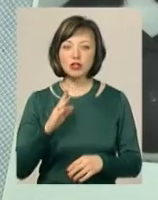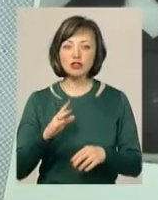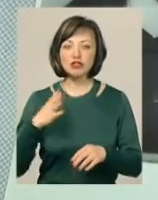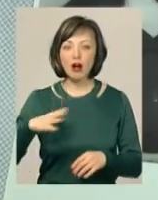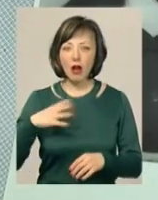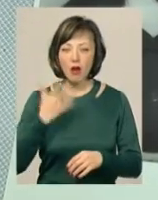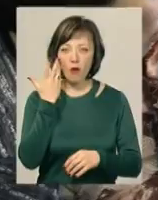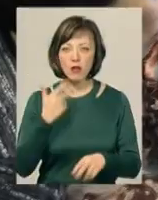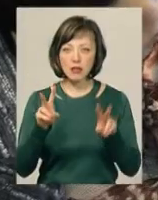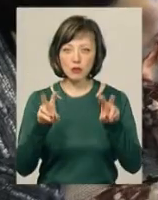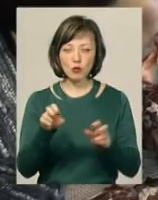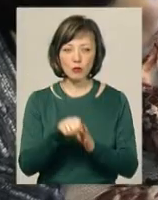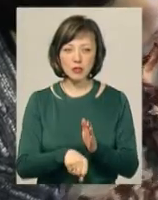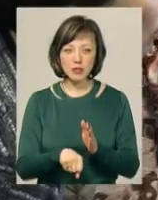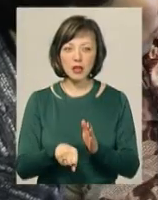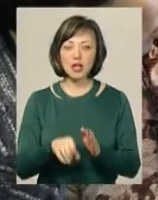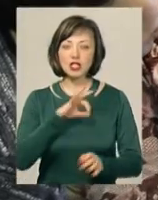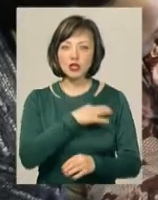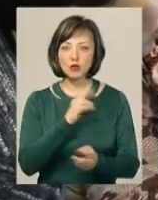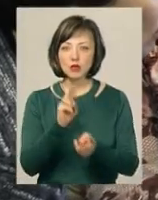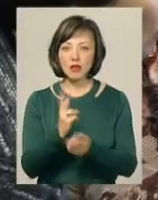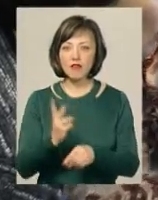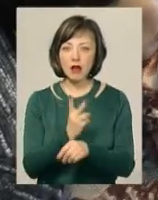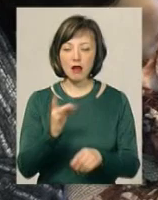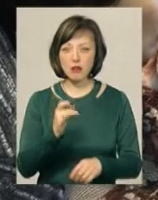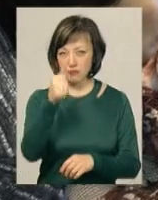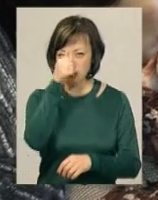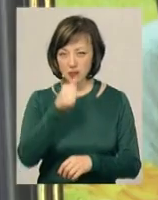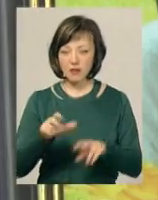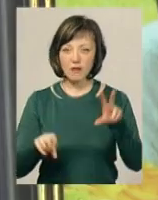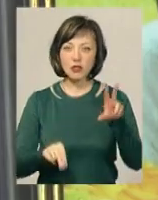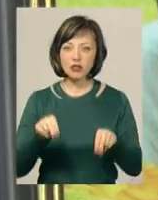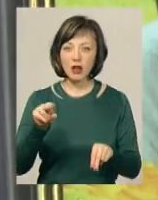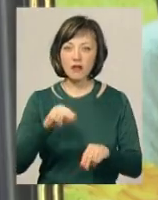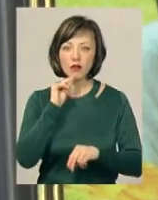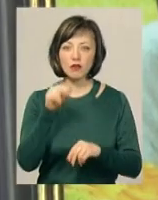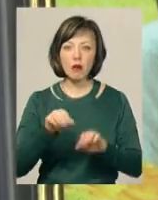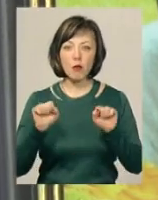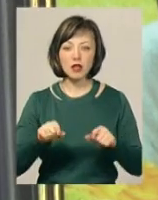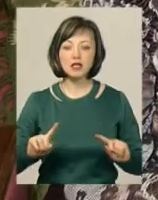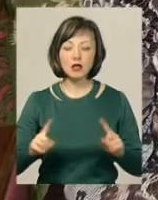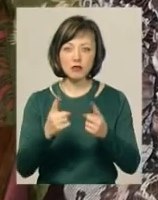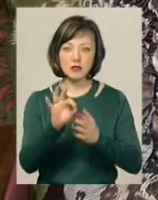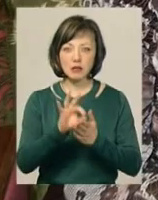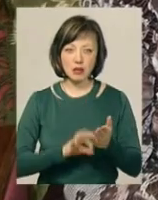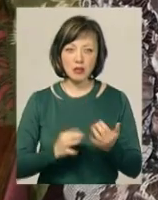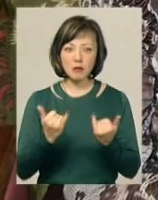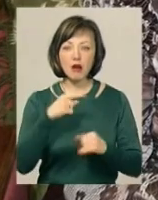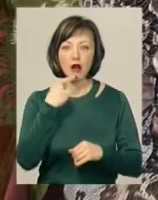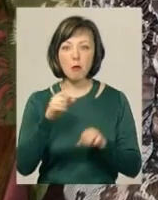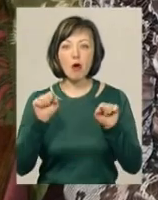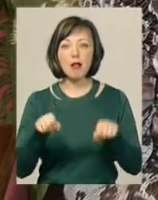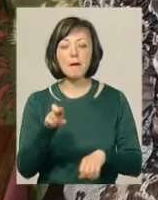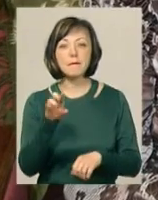вбивцю. Зі слідчими зустрічається двічі на місяць. Та вважає, винуватця могли заарештувати за гарячими слідами. Вони тепер кажуть, що